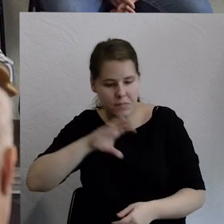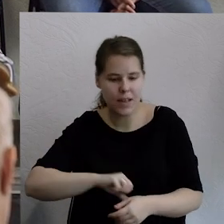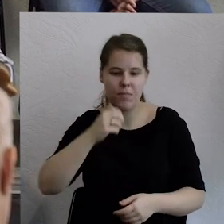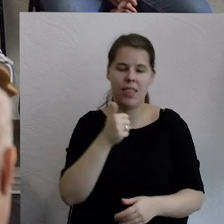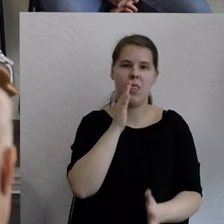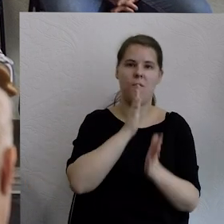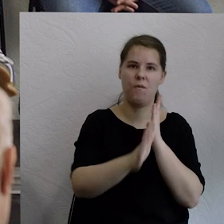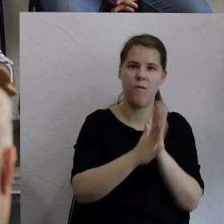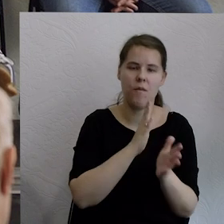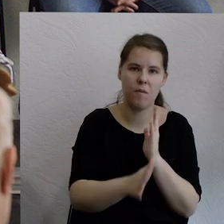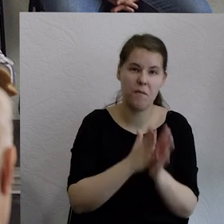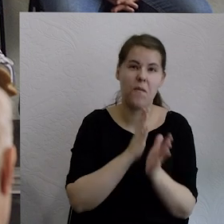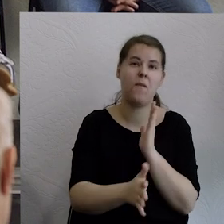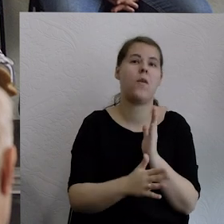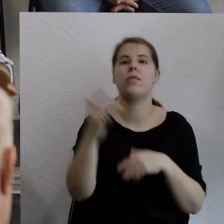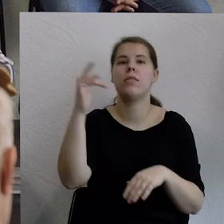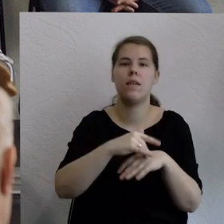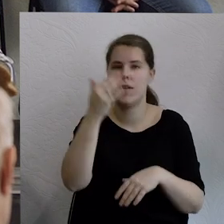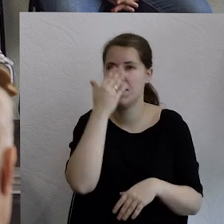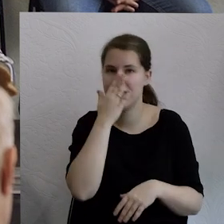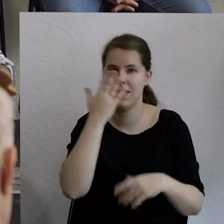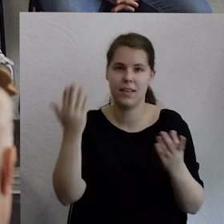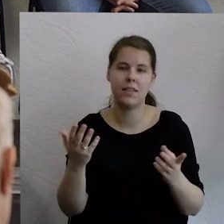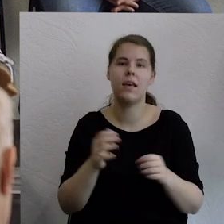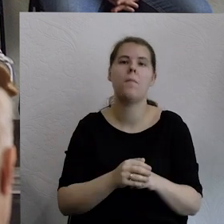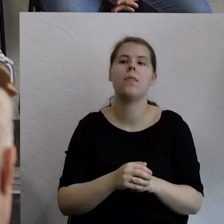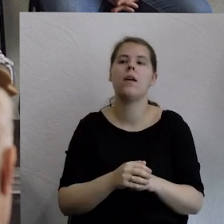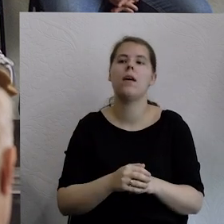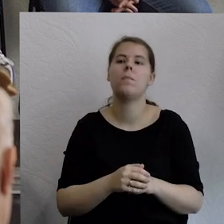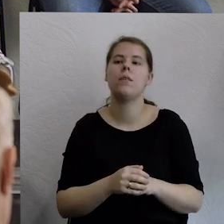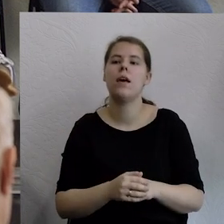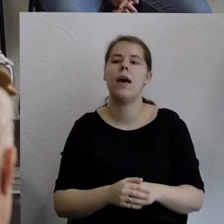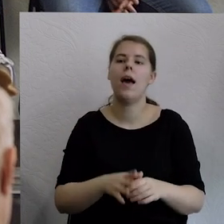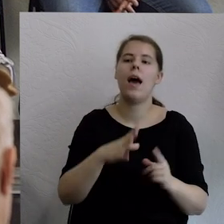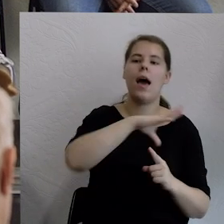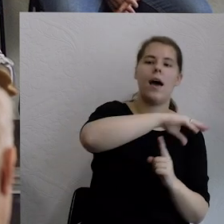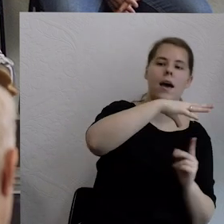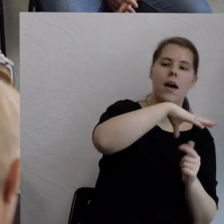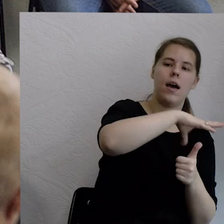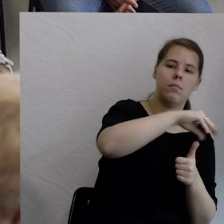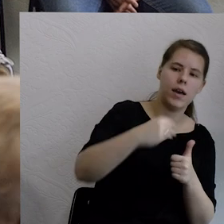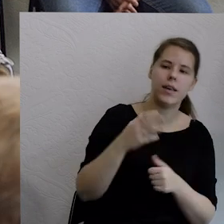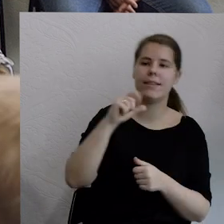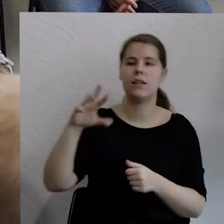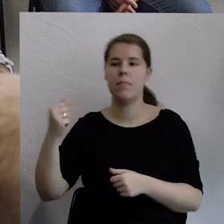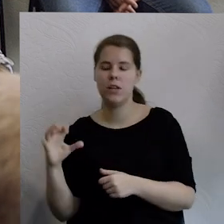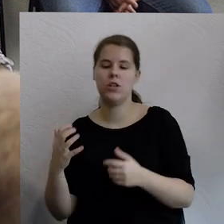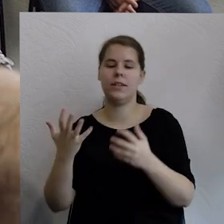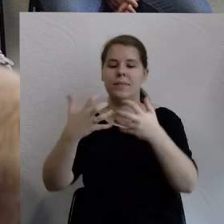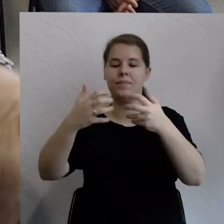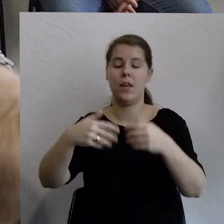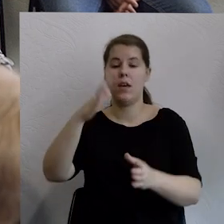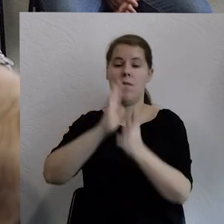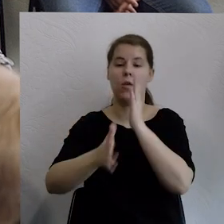podzieliła jeszcze bardziej dwa skonfliktowane narody Armenii, Azerbejdżanu. I pamiętam po pierwszej tej